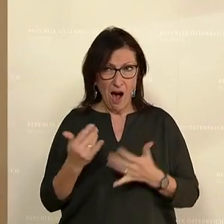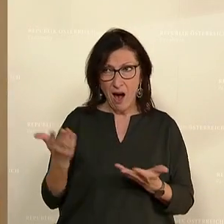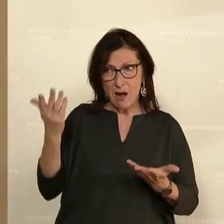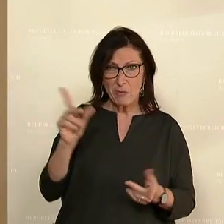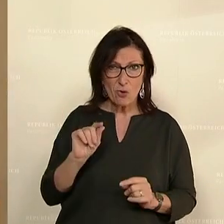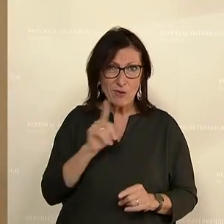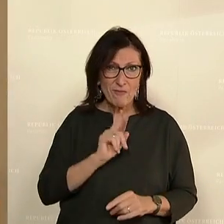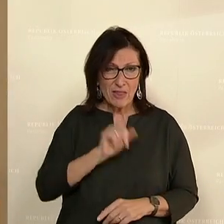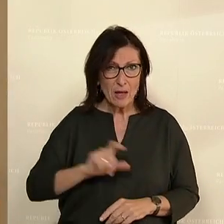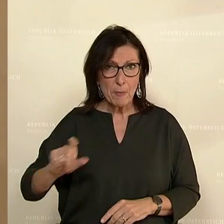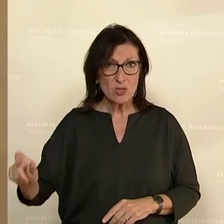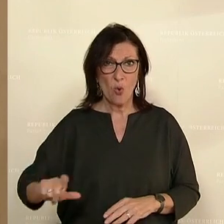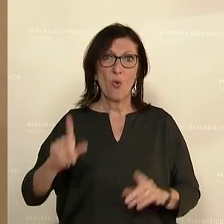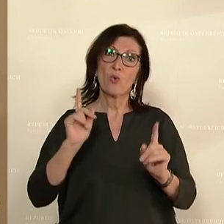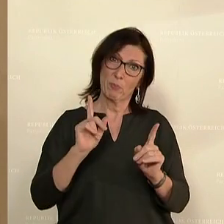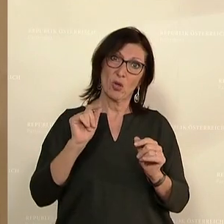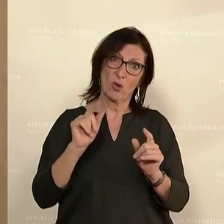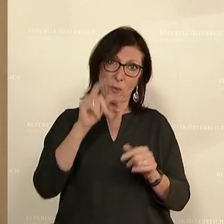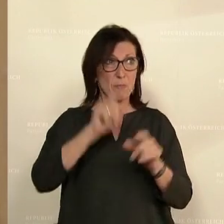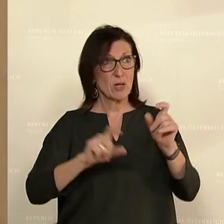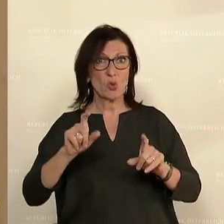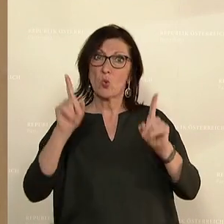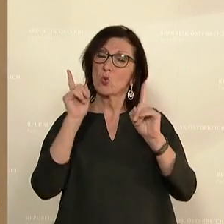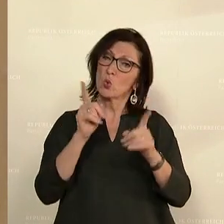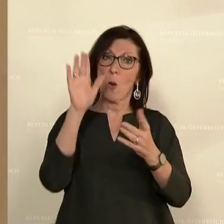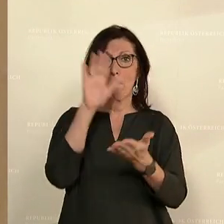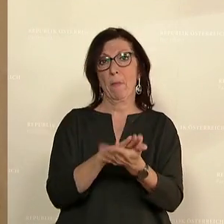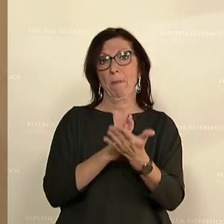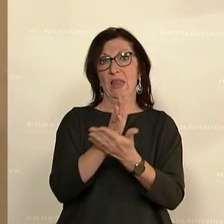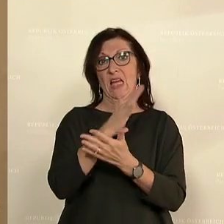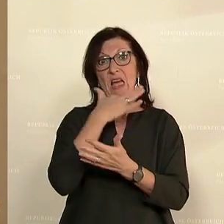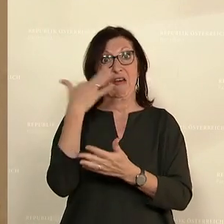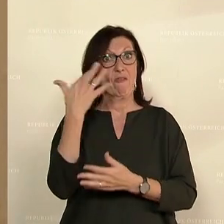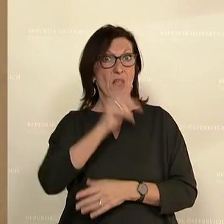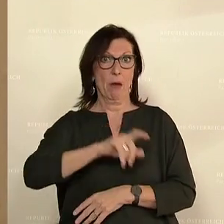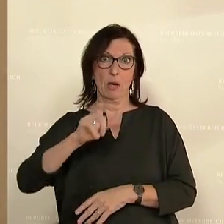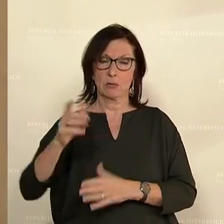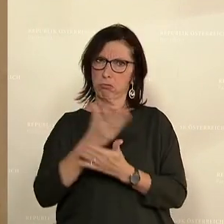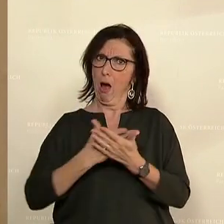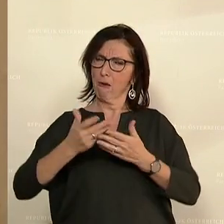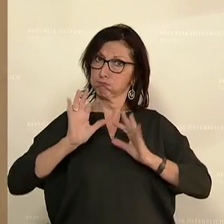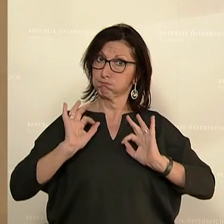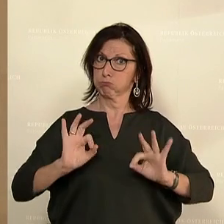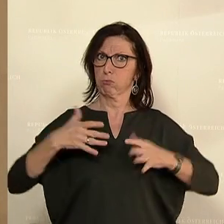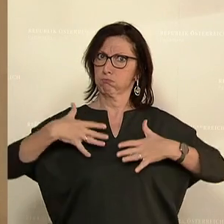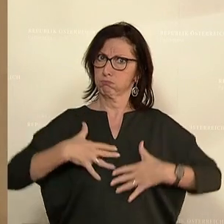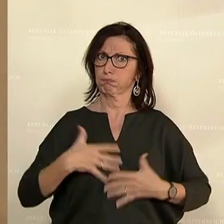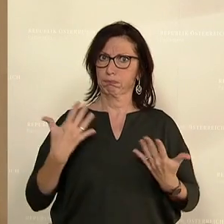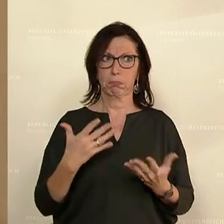im Dienst zu halten. Da gehen uns viele gut ausgebildete Menschen verloren. Ich glaube, das muss man jetzt wirklich einmal andenken und